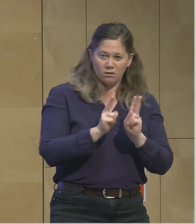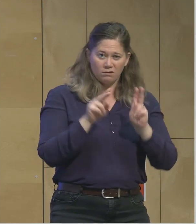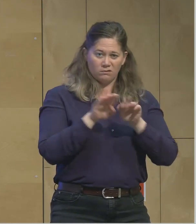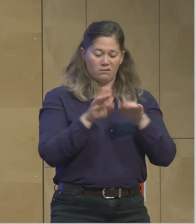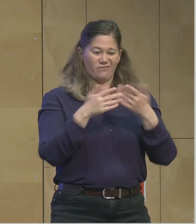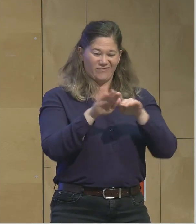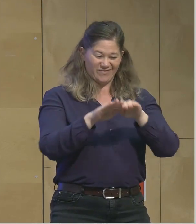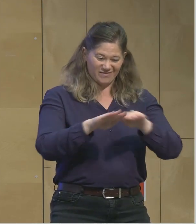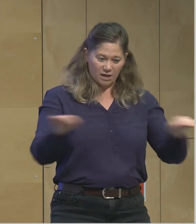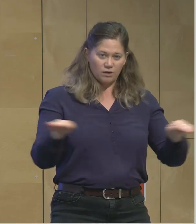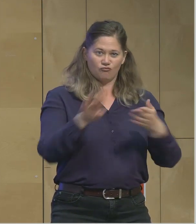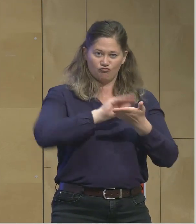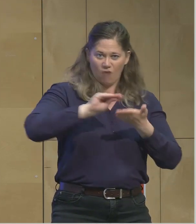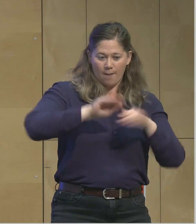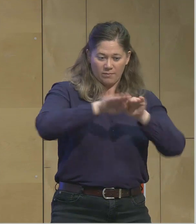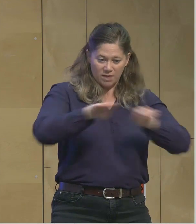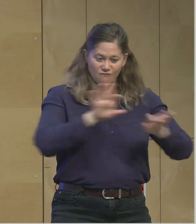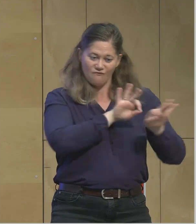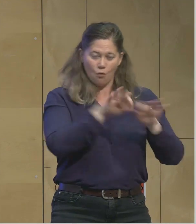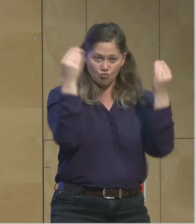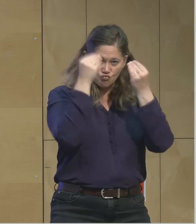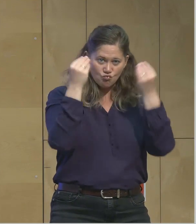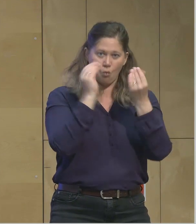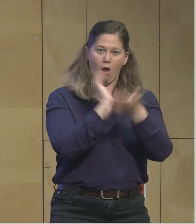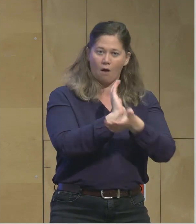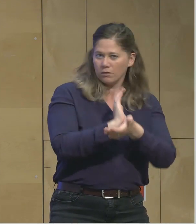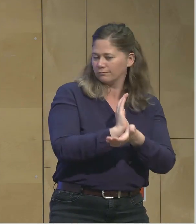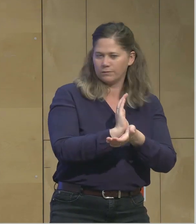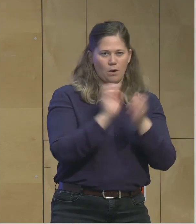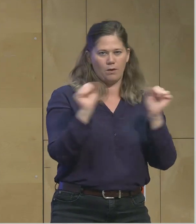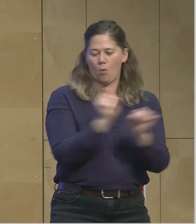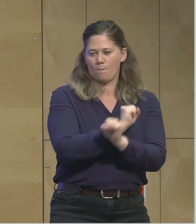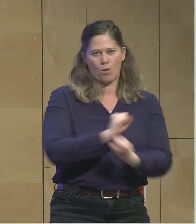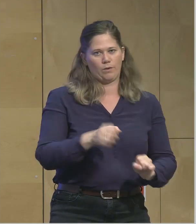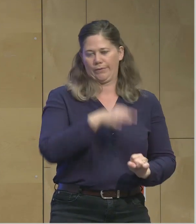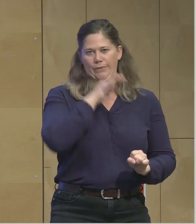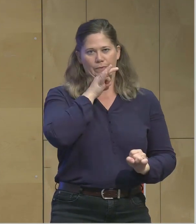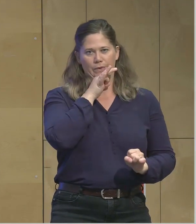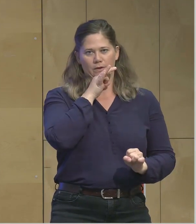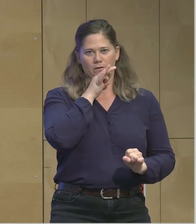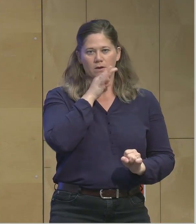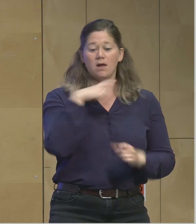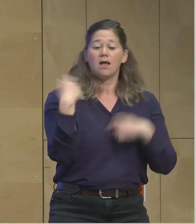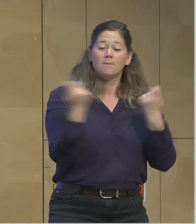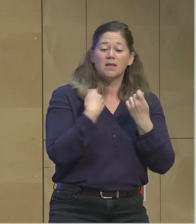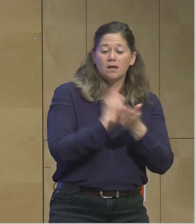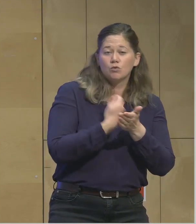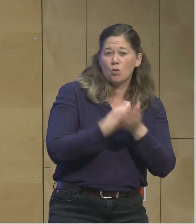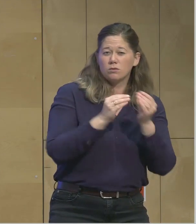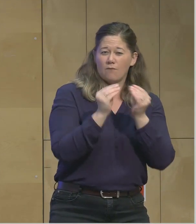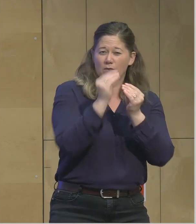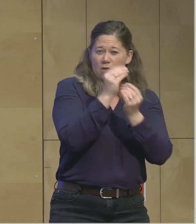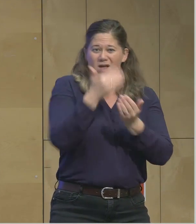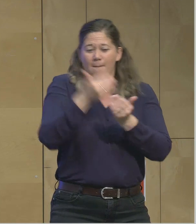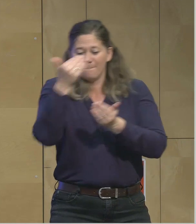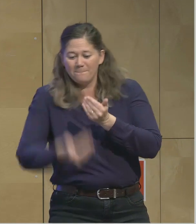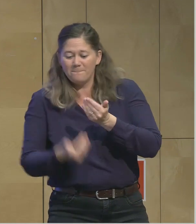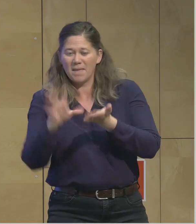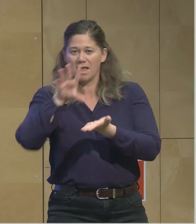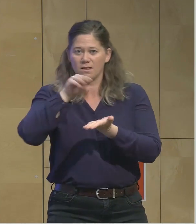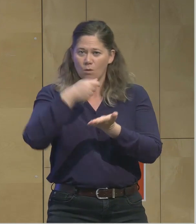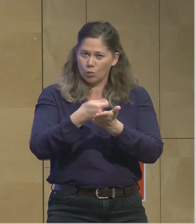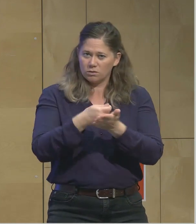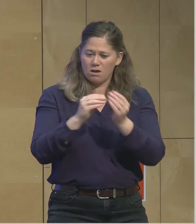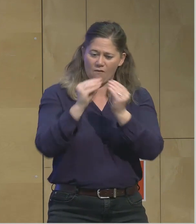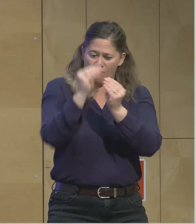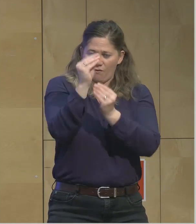die absurd hohen Mieten, die weiter steigenden Energiepreise und Betriebskosten, aber auch die immer teurer werdenden Lebensmittel